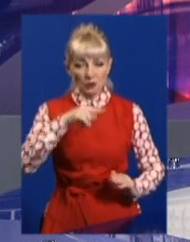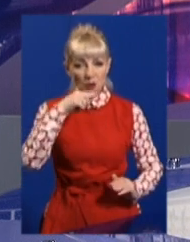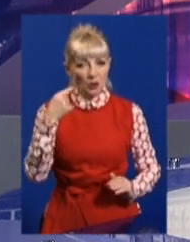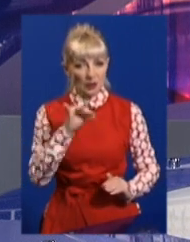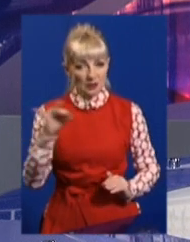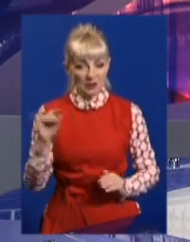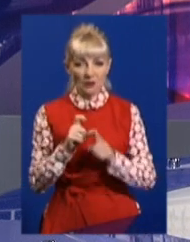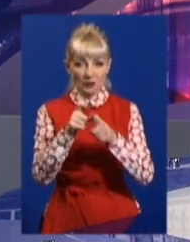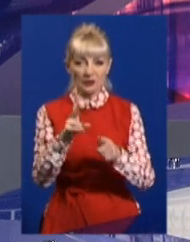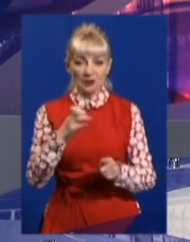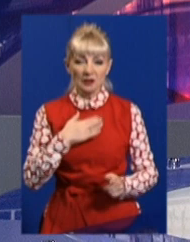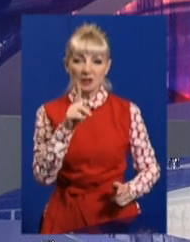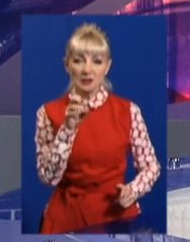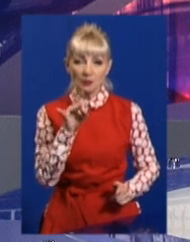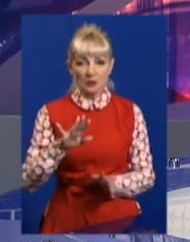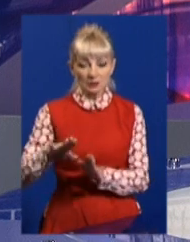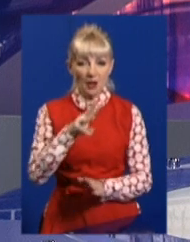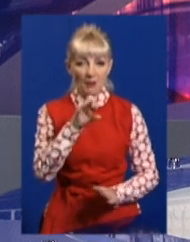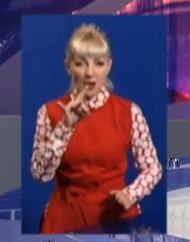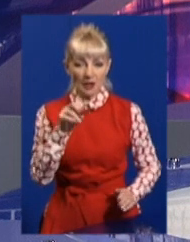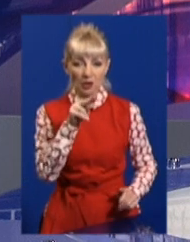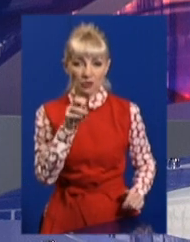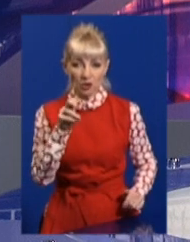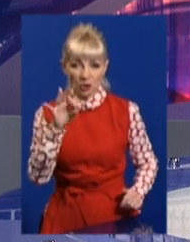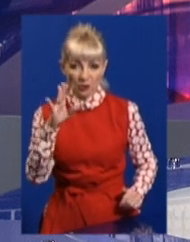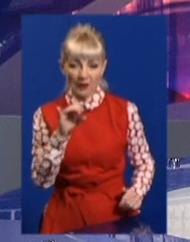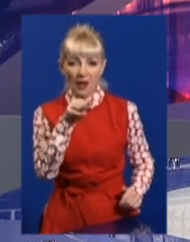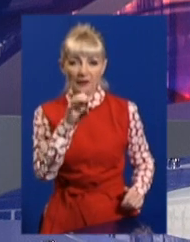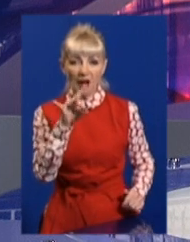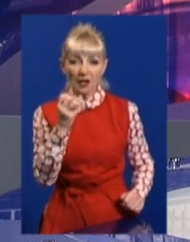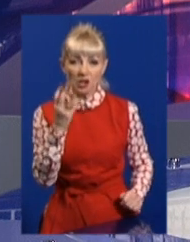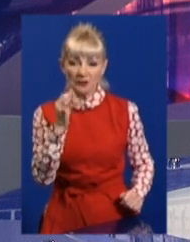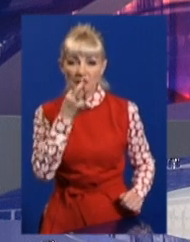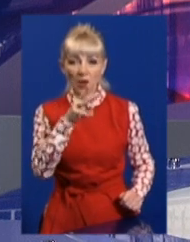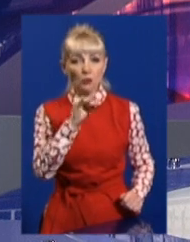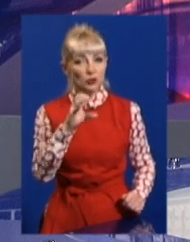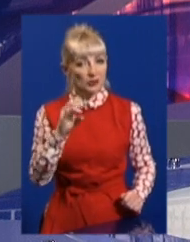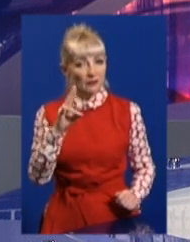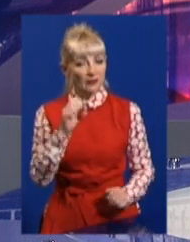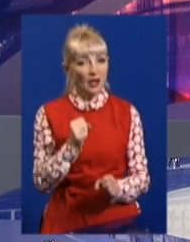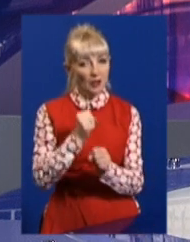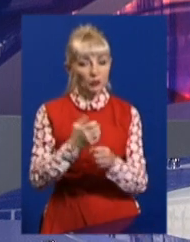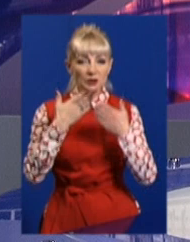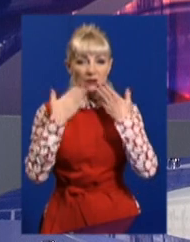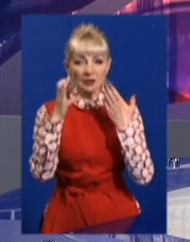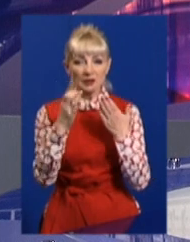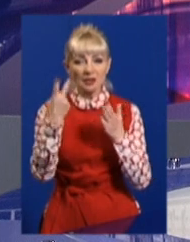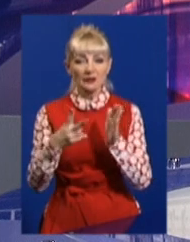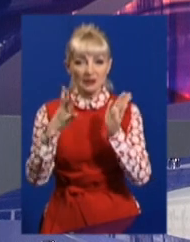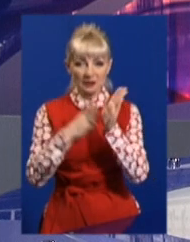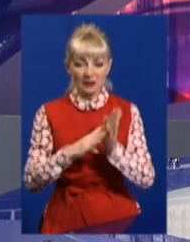відповідь на наш запит заступниця мера Тетяна Чечетова-Тарашвілі вказала Мусєєва на роботі немає з 29